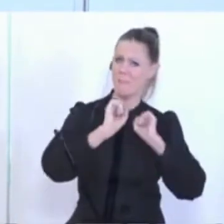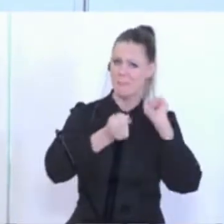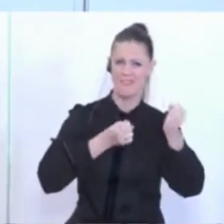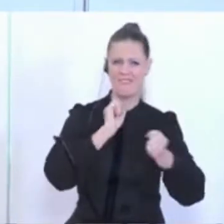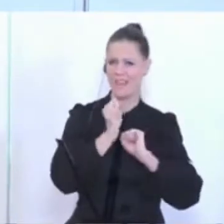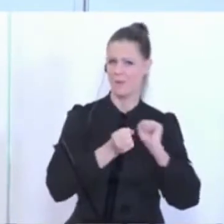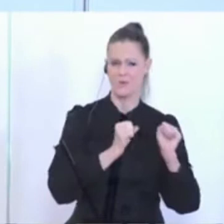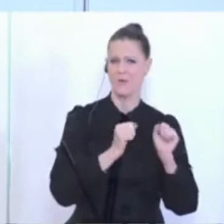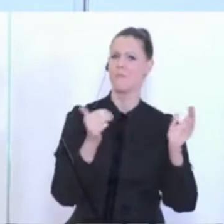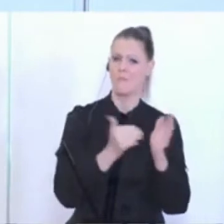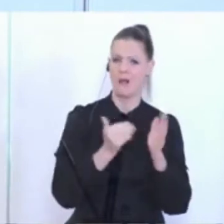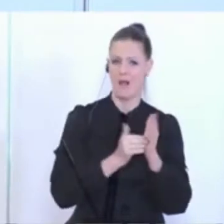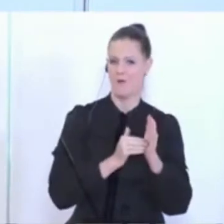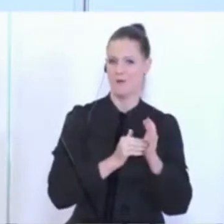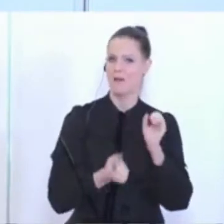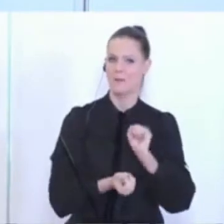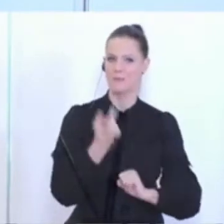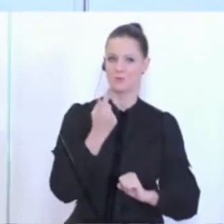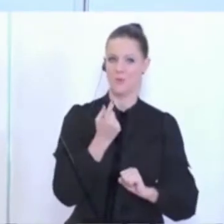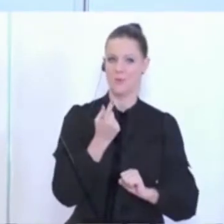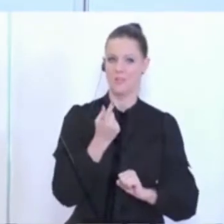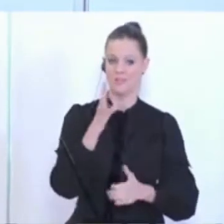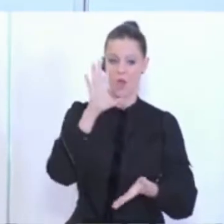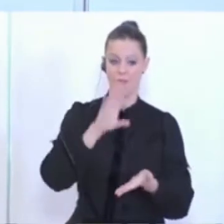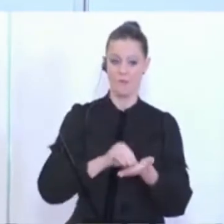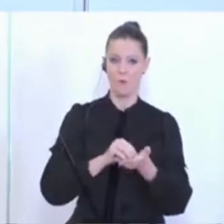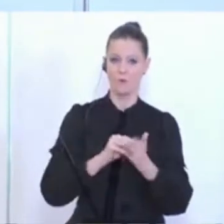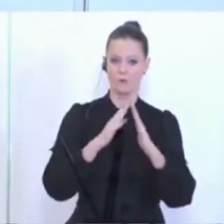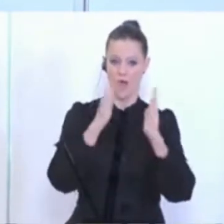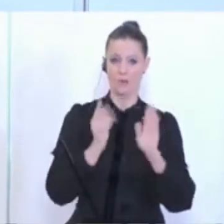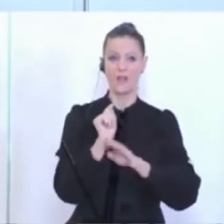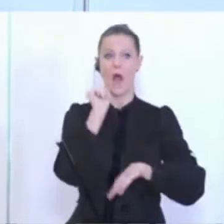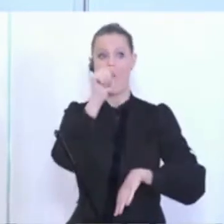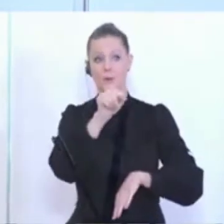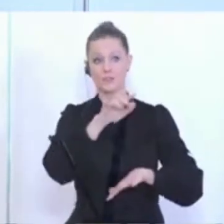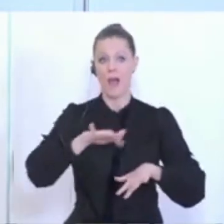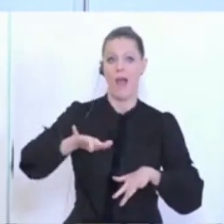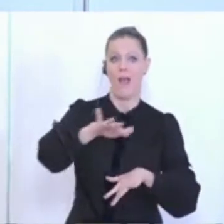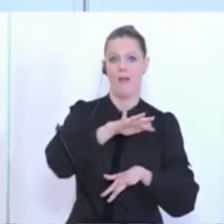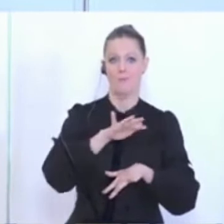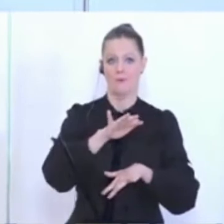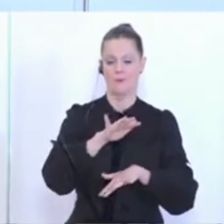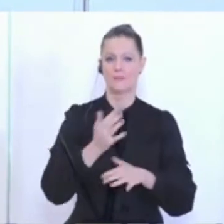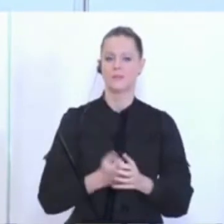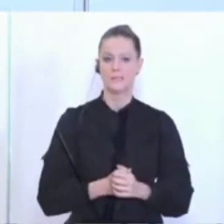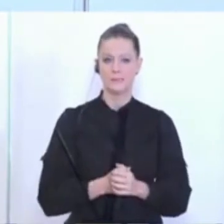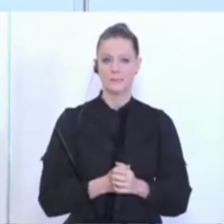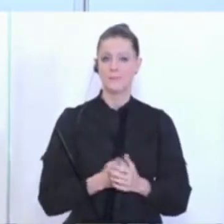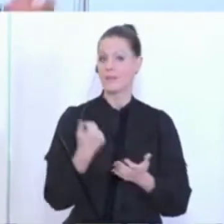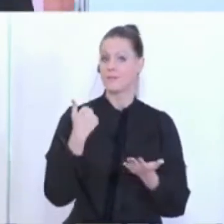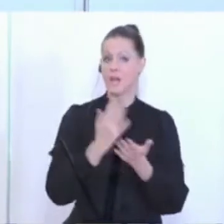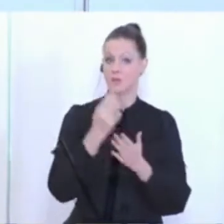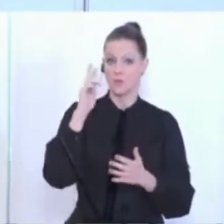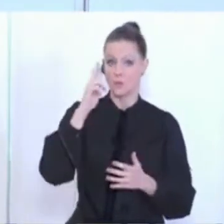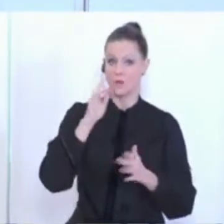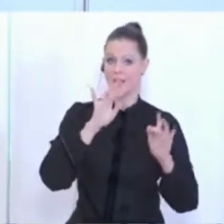vor allem außerhalb der vier Wände und wir hatten ja bisher hier schon die Überlegungen